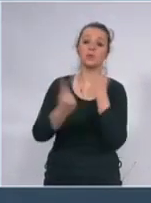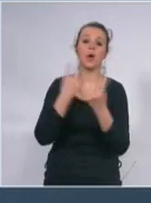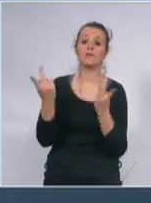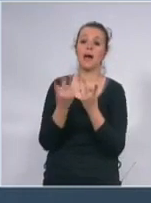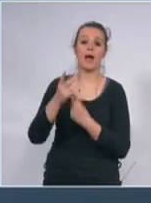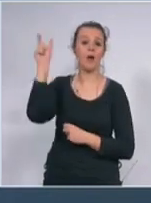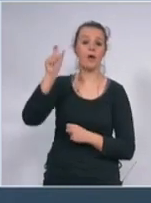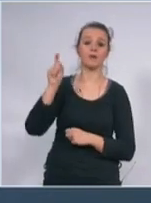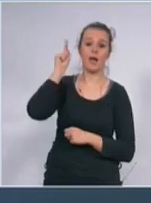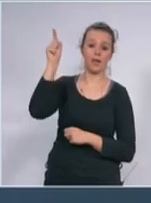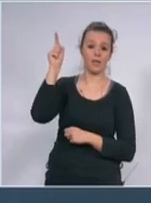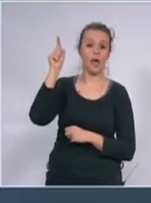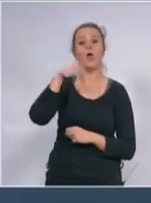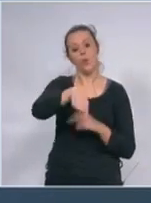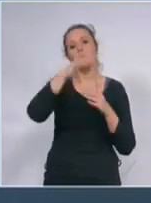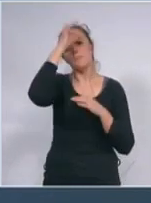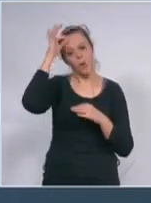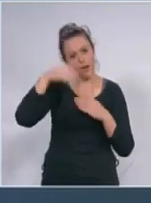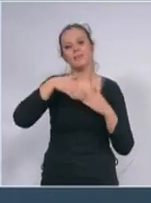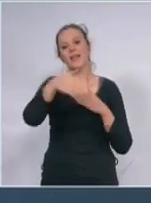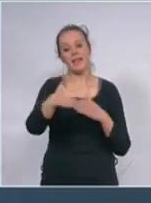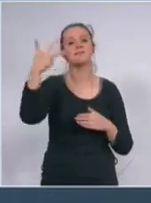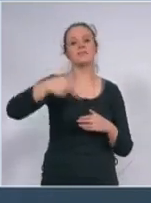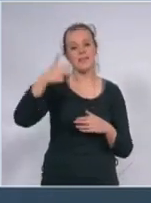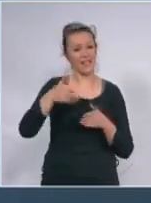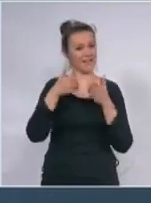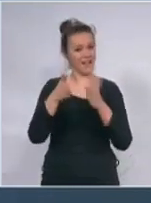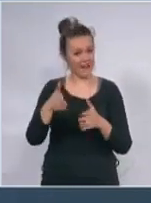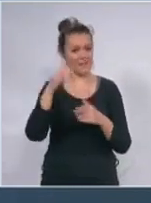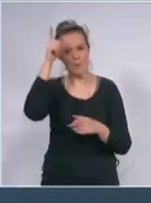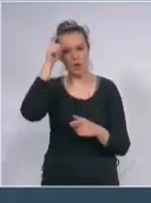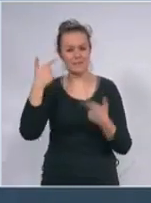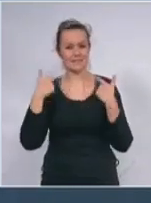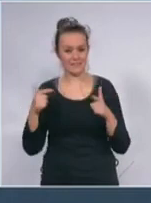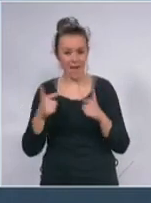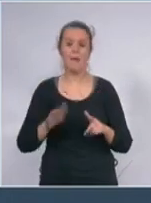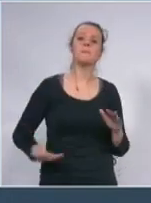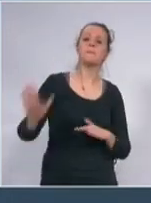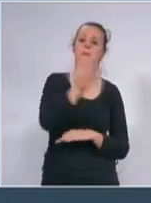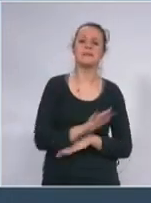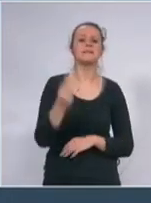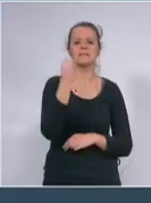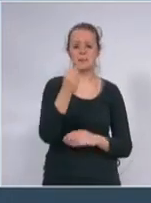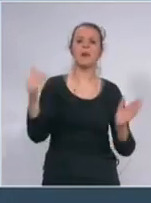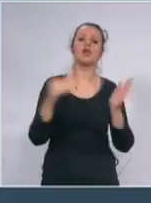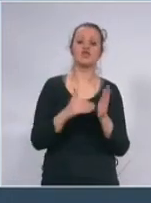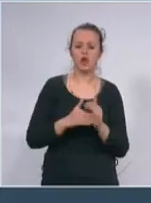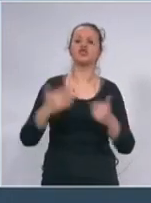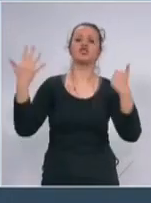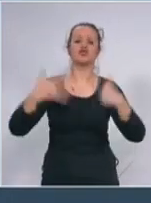dakle od ponedljika tri hiljada kreveta na sajam i širom Srbiji još pet hiljada kreveta u pohalama